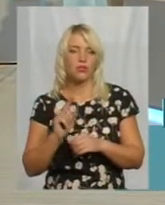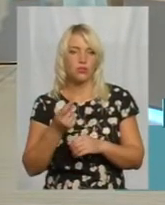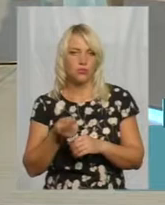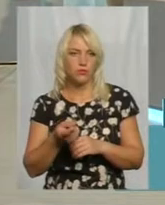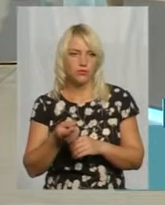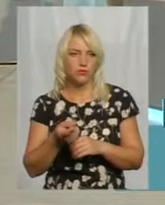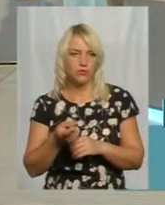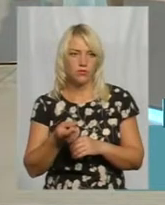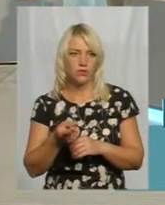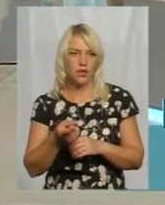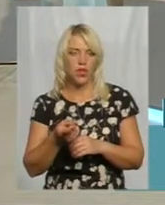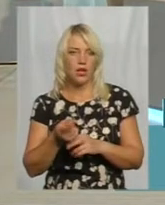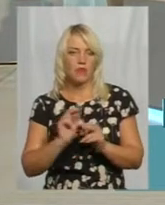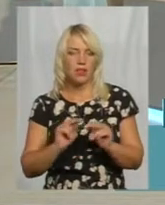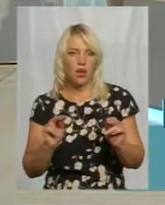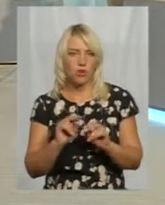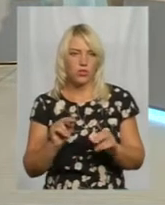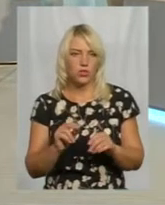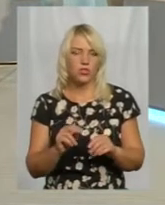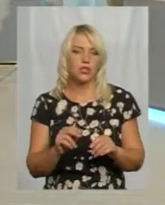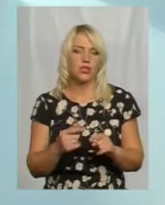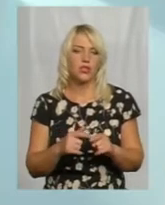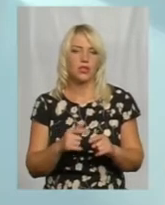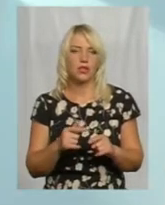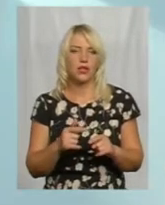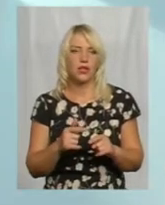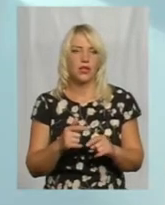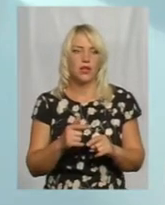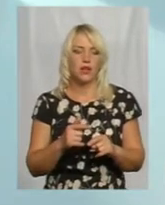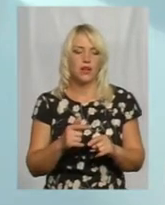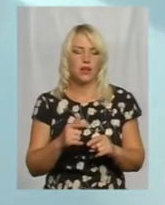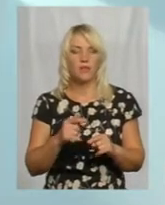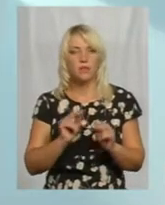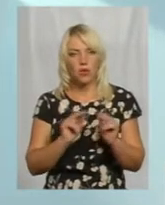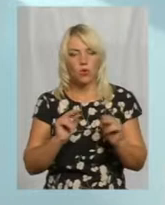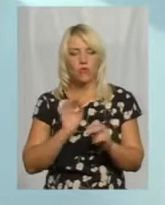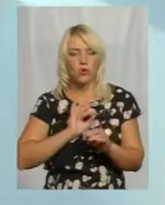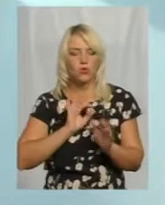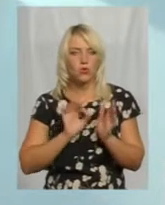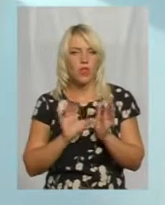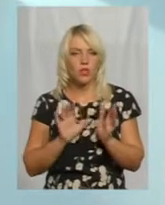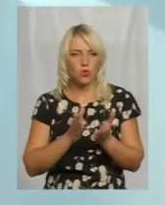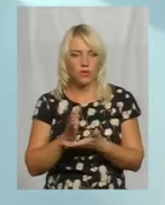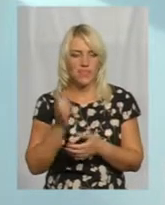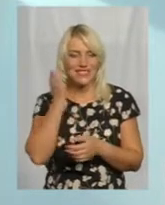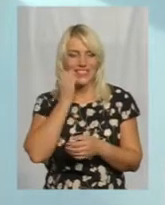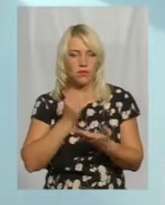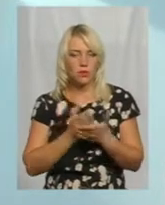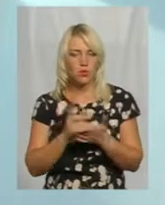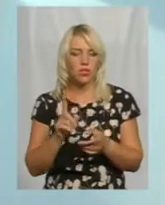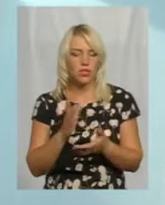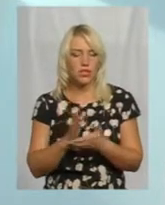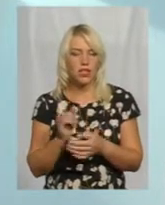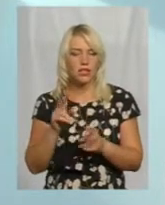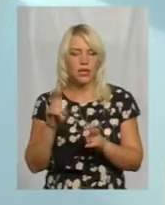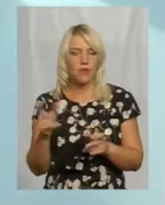педагогічні працівники знову використовують електронні версії насамперед, старі підручники, які є, теми їм